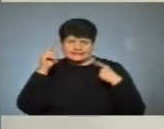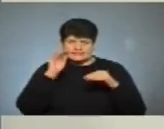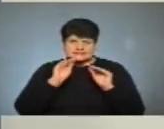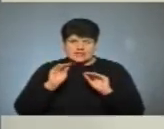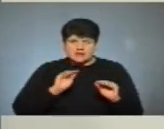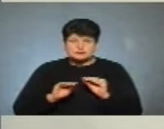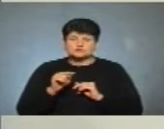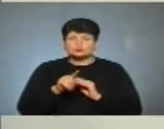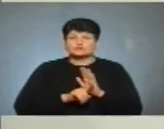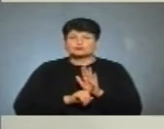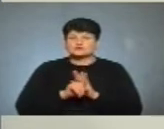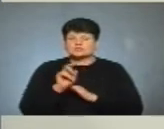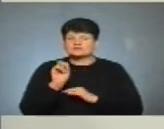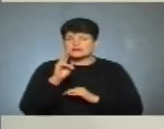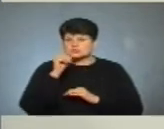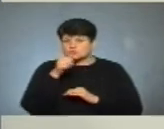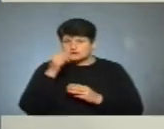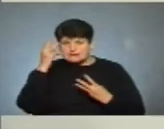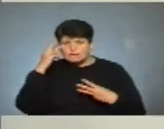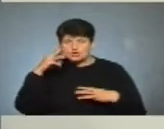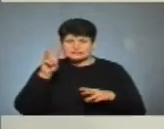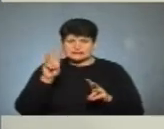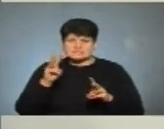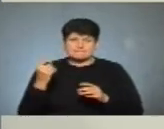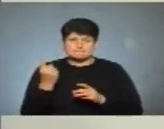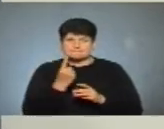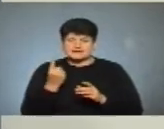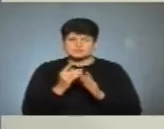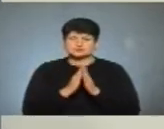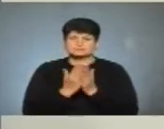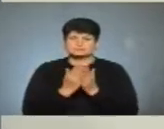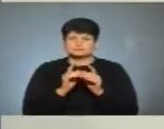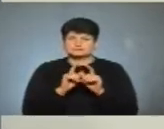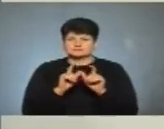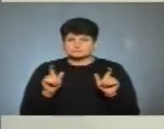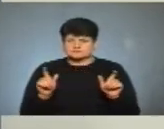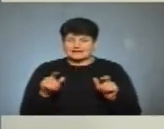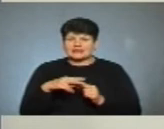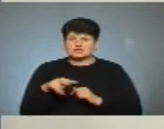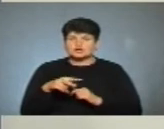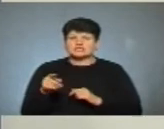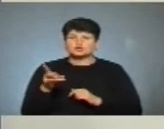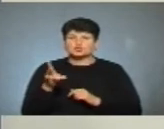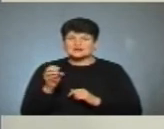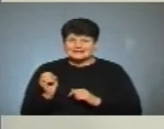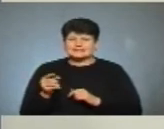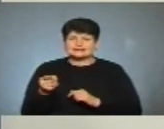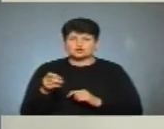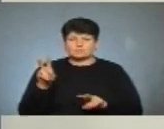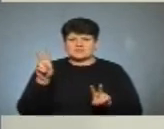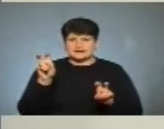Тому ми почали в 2012 році з модернізації першої книгосбірні «Літературне Тернопіля». Мабуть,